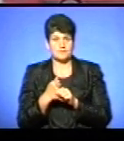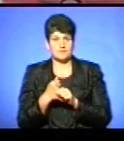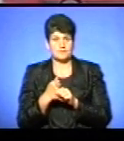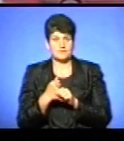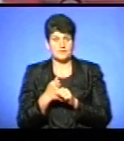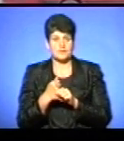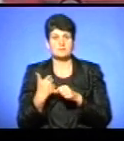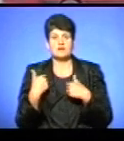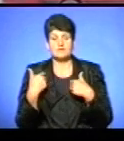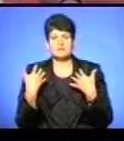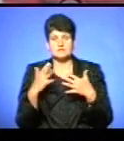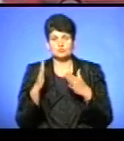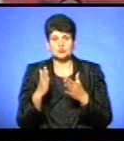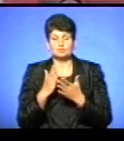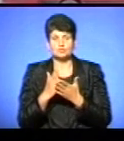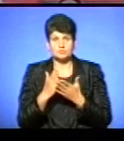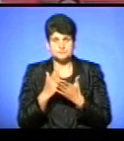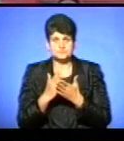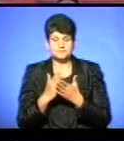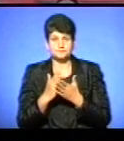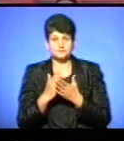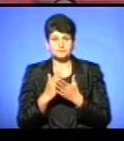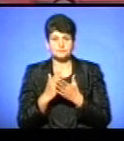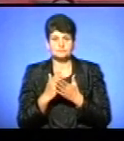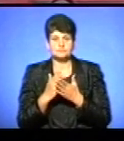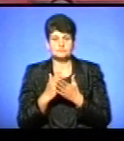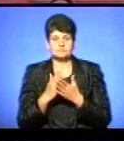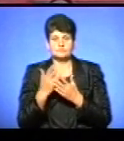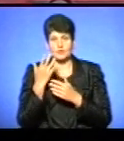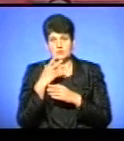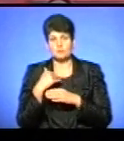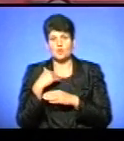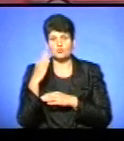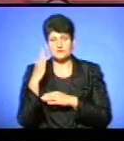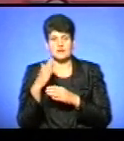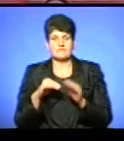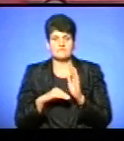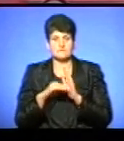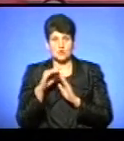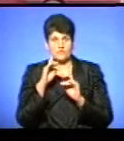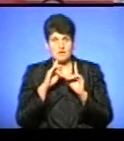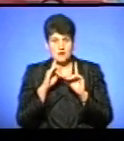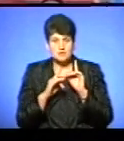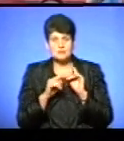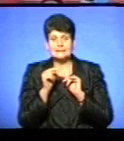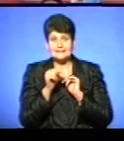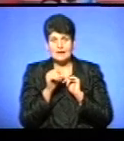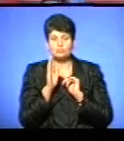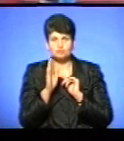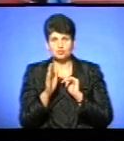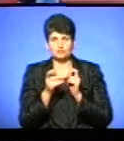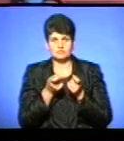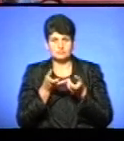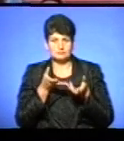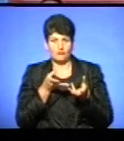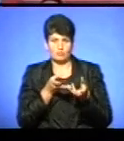і ми вже будемо його мати, відколи проголосувала Верховна Рада. То там будуть важелі, тому